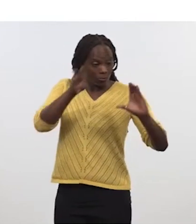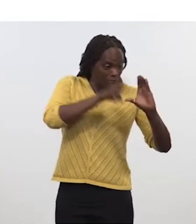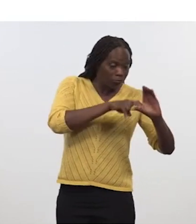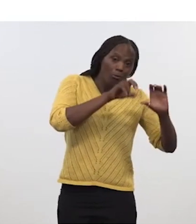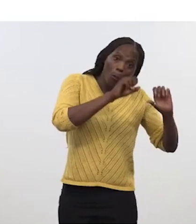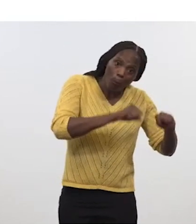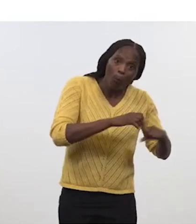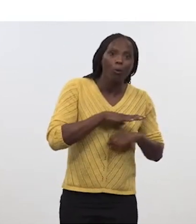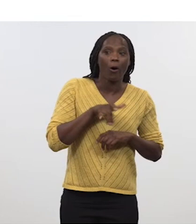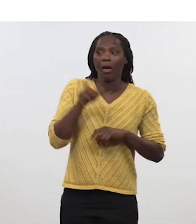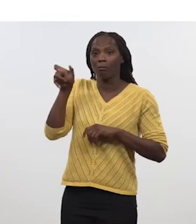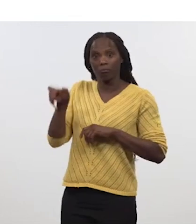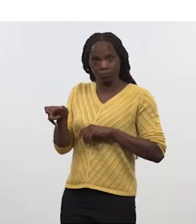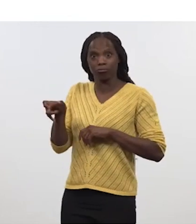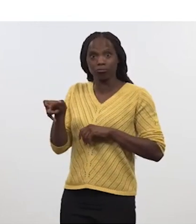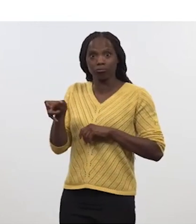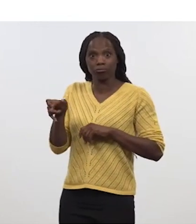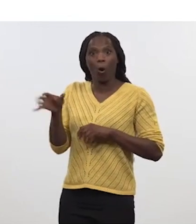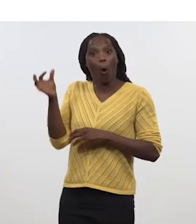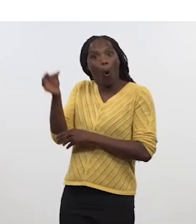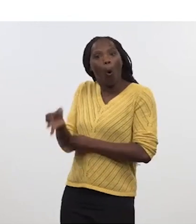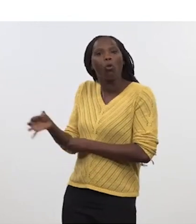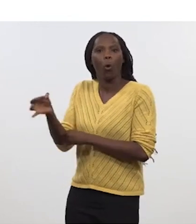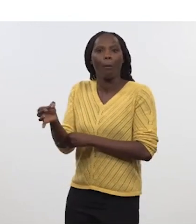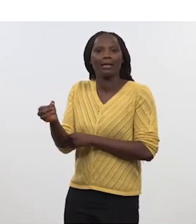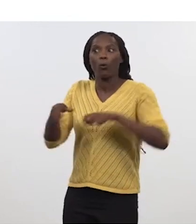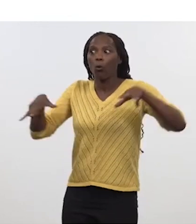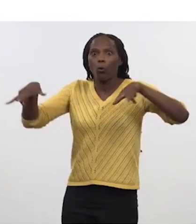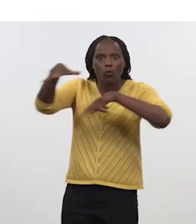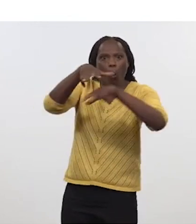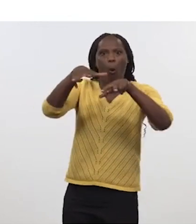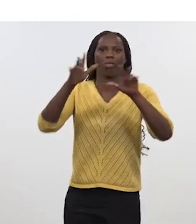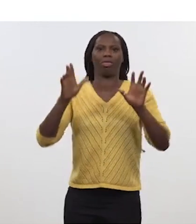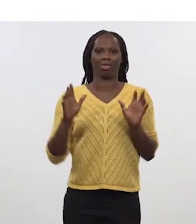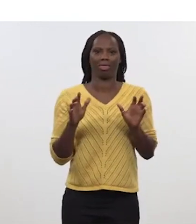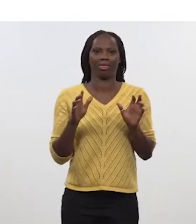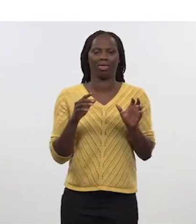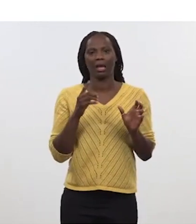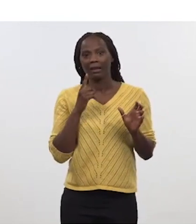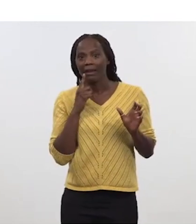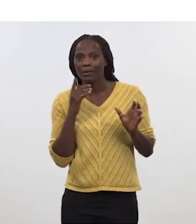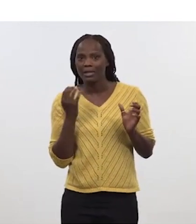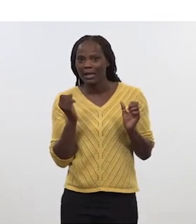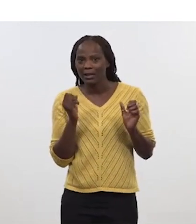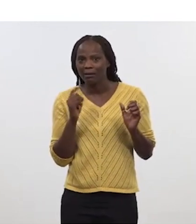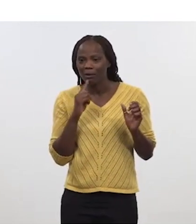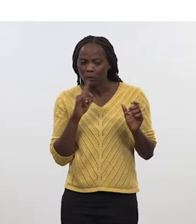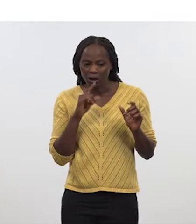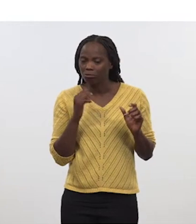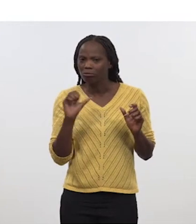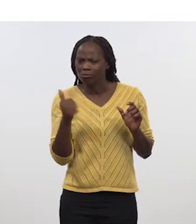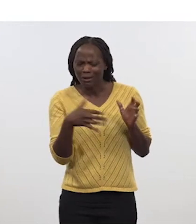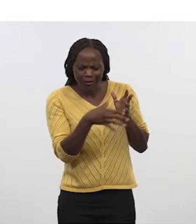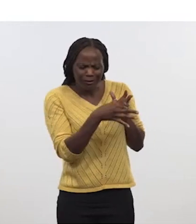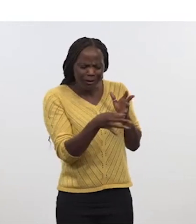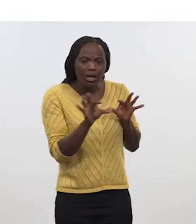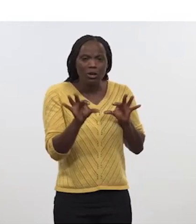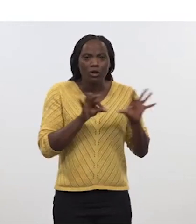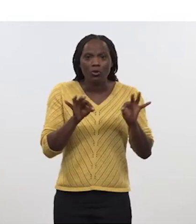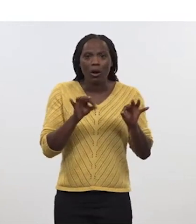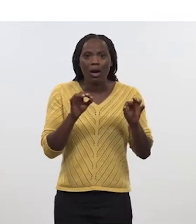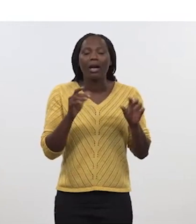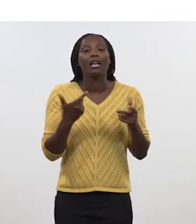seront pas habités, dronisés, et d'autres, enfin, pourraient être habitables, c'est-à-dire en fonction du choix stratégique et